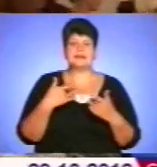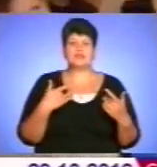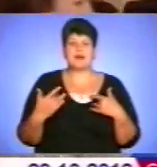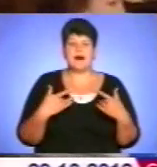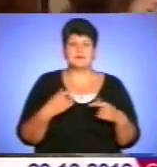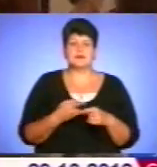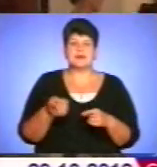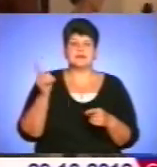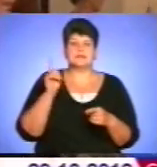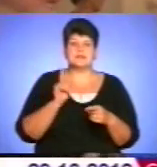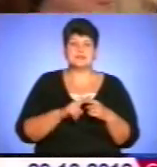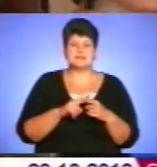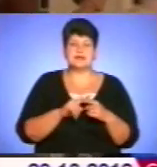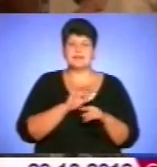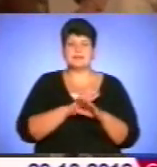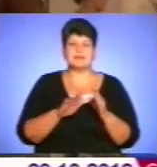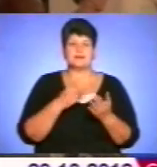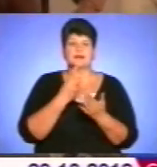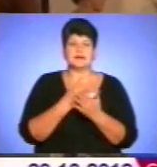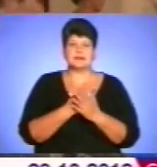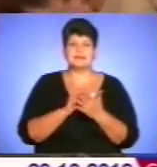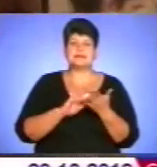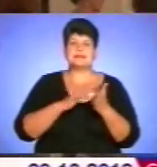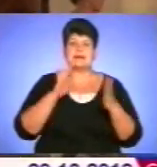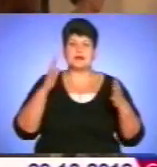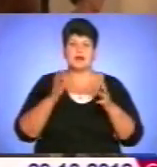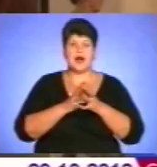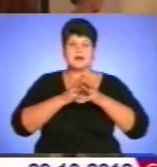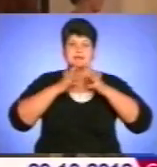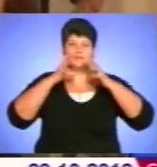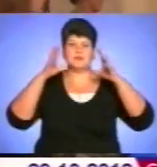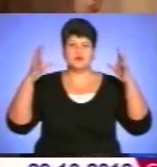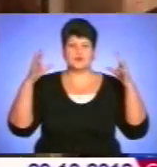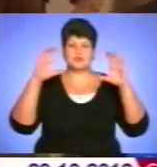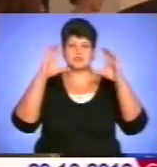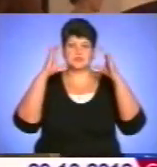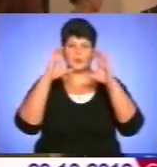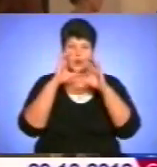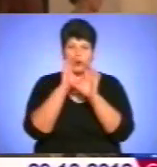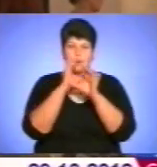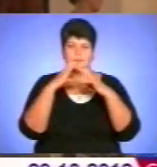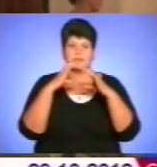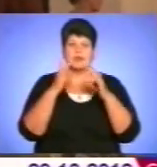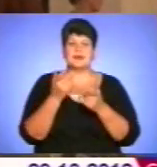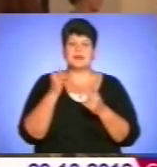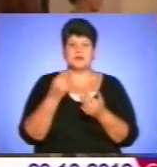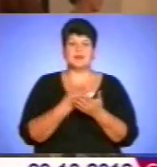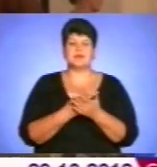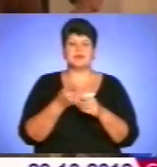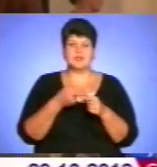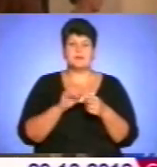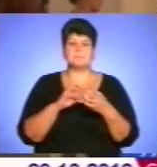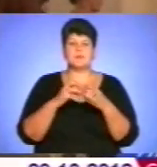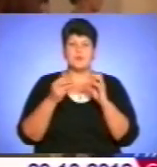це не відображаюче дзеркало, а збільшуюче скло. І, скажімо, звичайно, ті проблеми, які